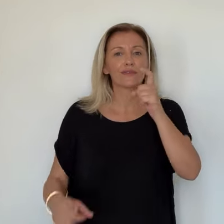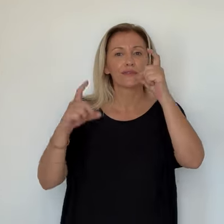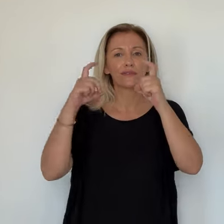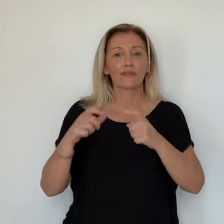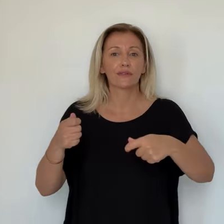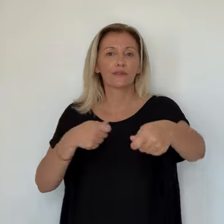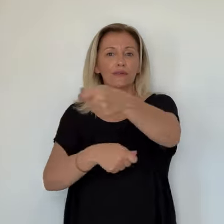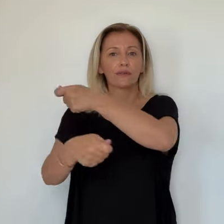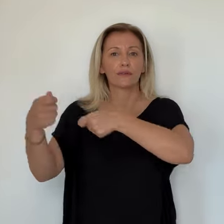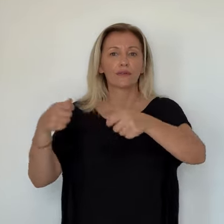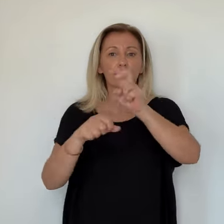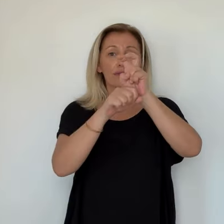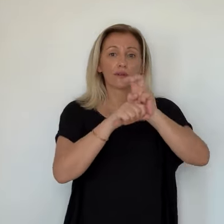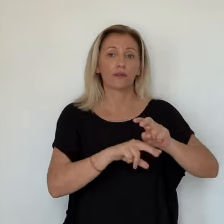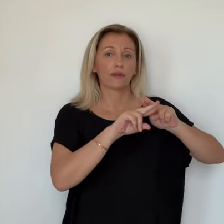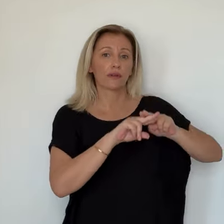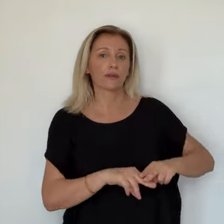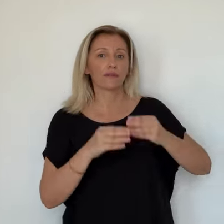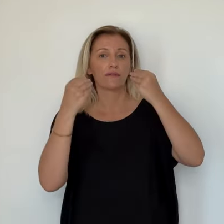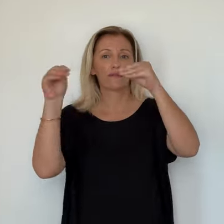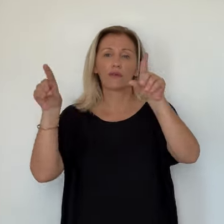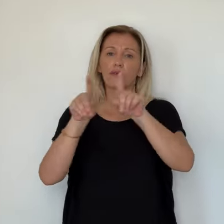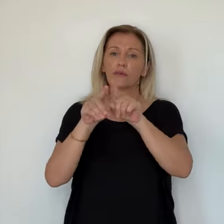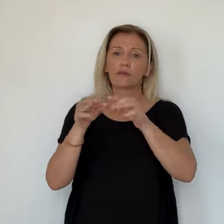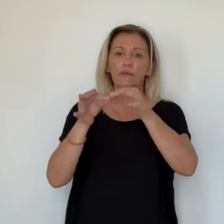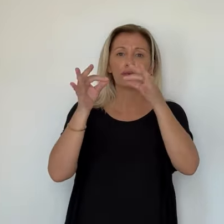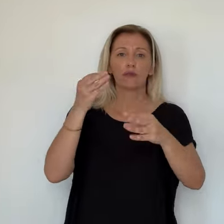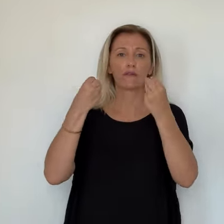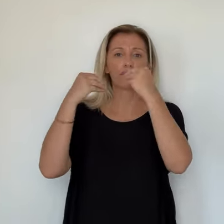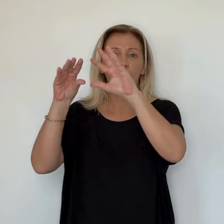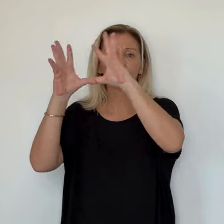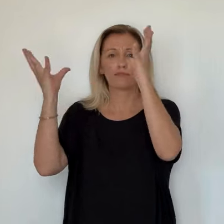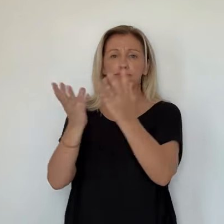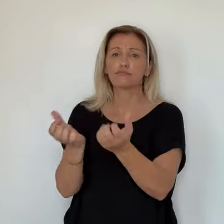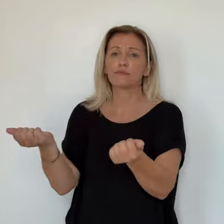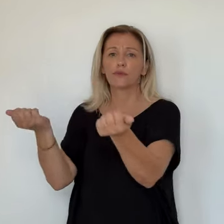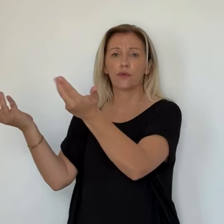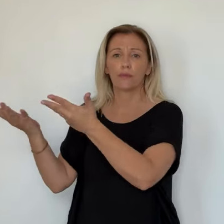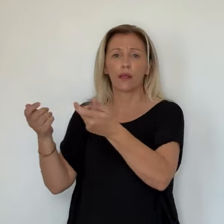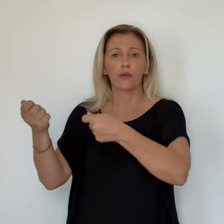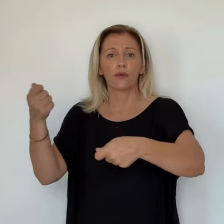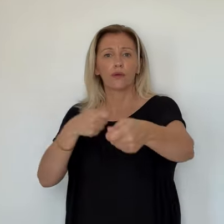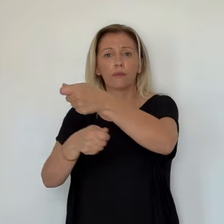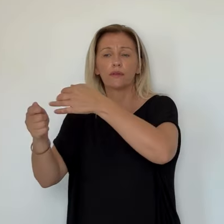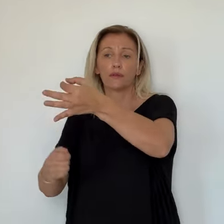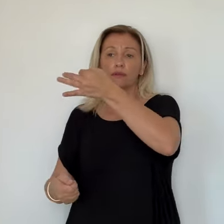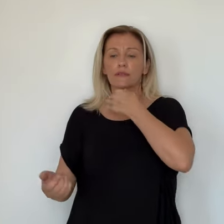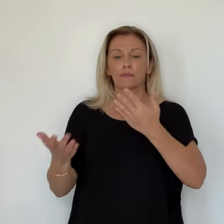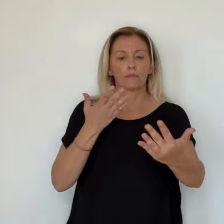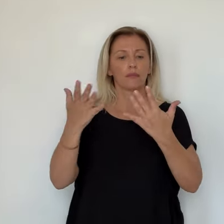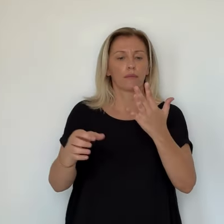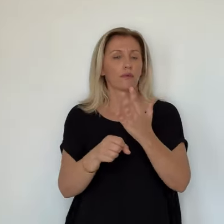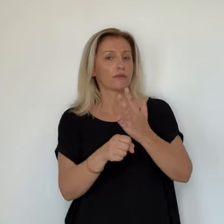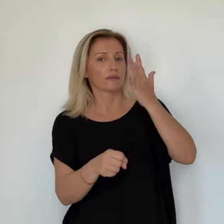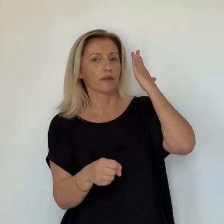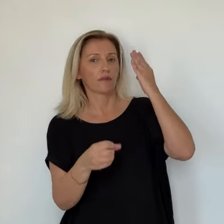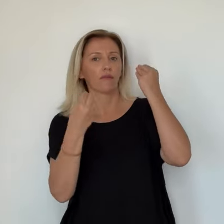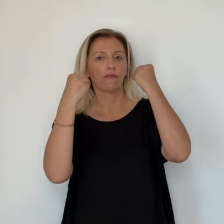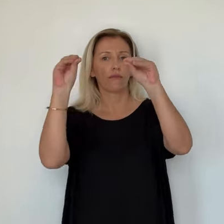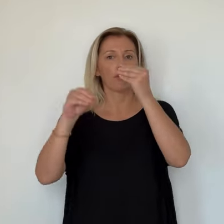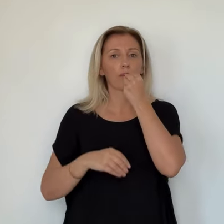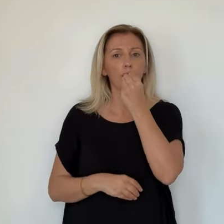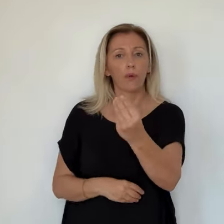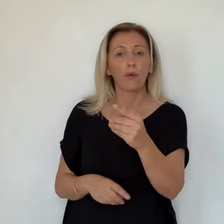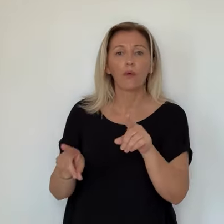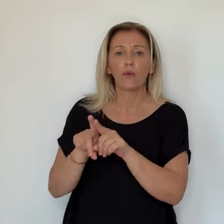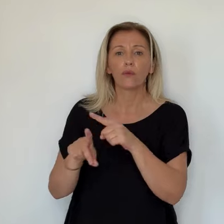Mais aussi l'occasion de tirer le bilan de ce mois et demi de remise. Si on se bat sur les 5 dernières années, on est bien. On a les ventes privées qui sont